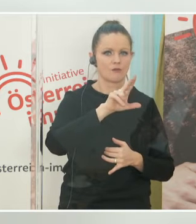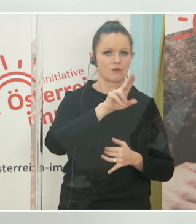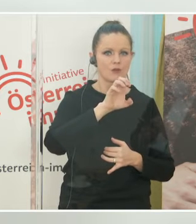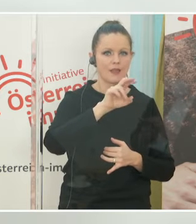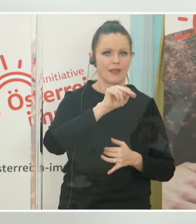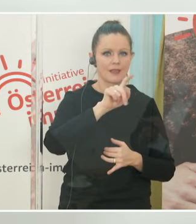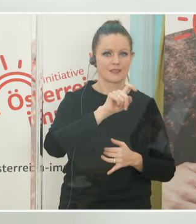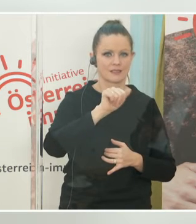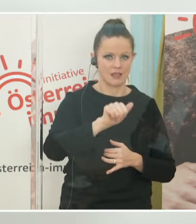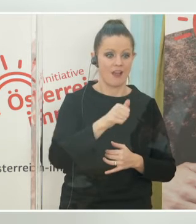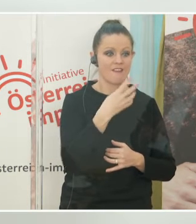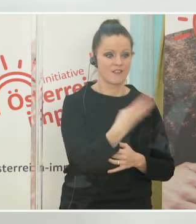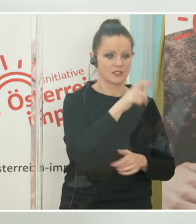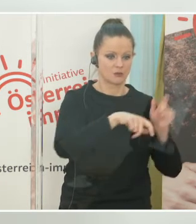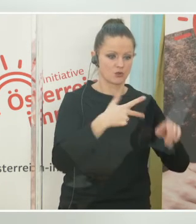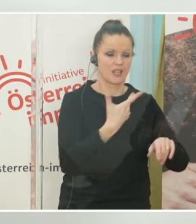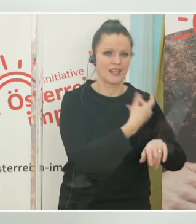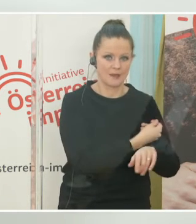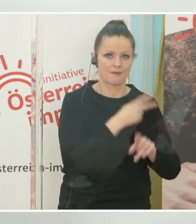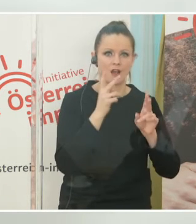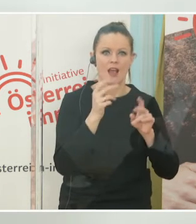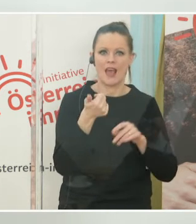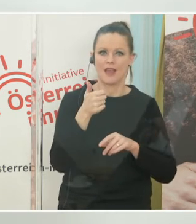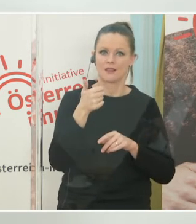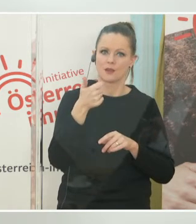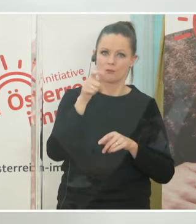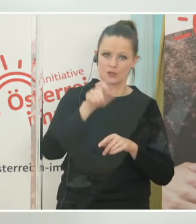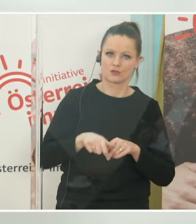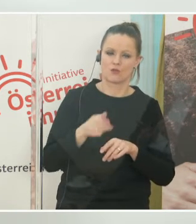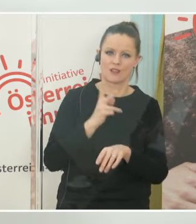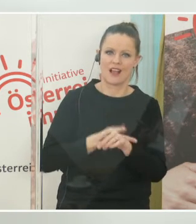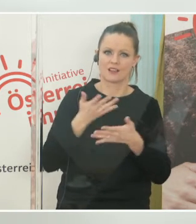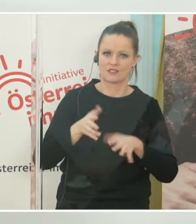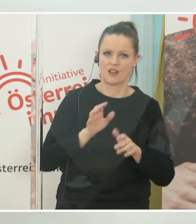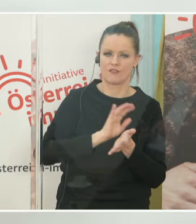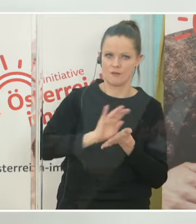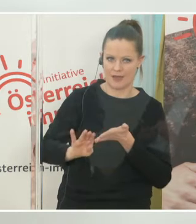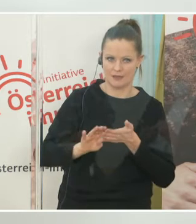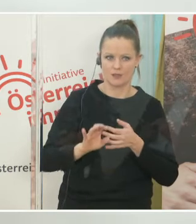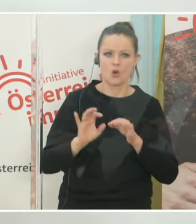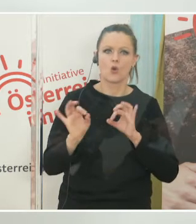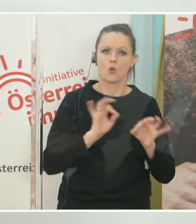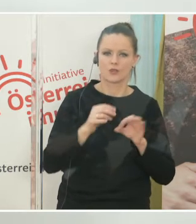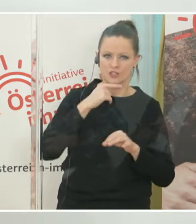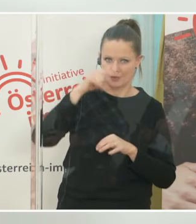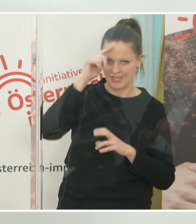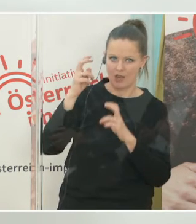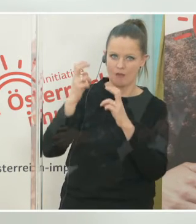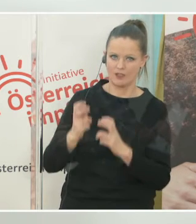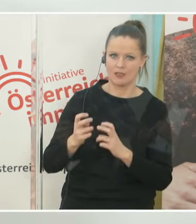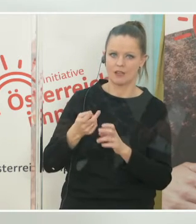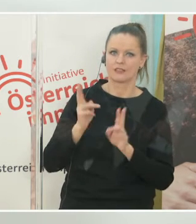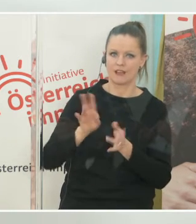impfen, um einen Krankheitsfall zu verhindern und ich muss ca. 2000 Personen impfen, um einen Fall von Hospitalisierung zu